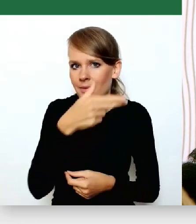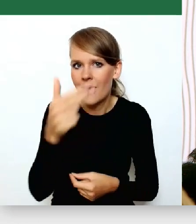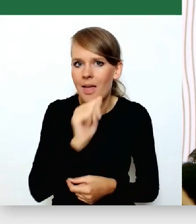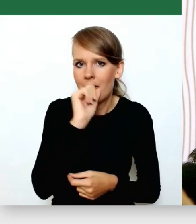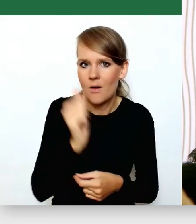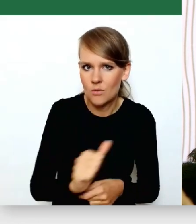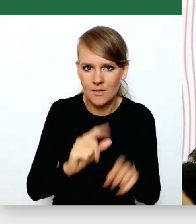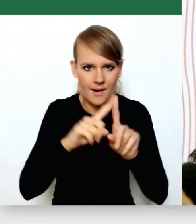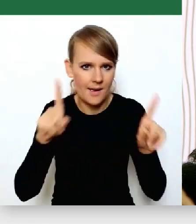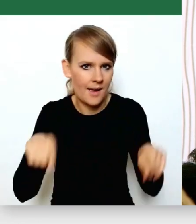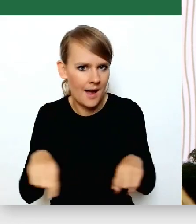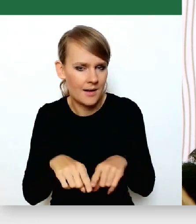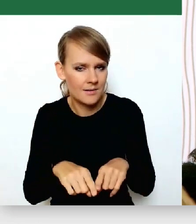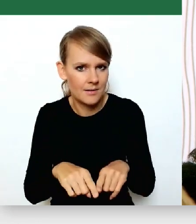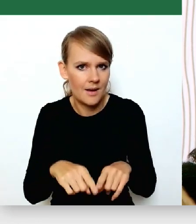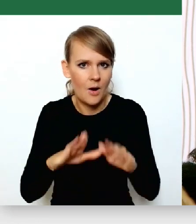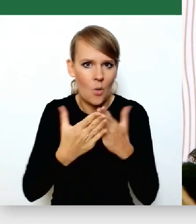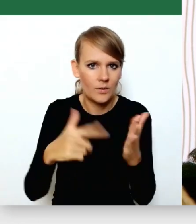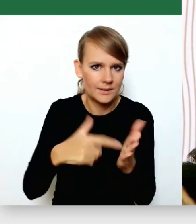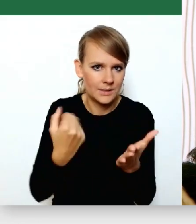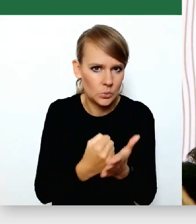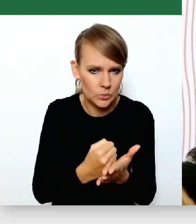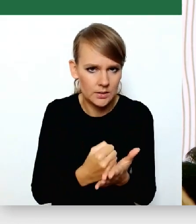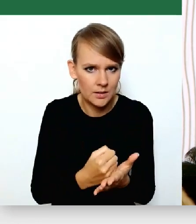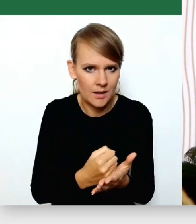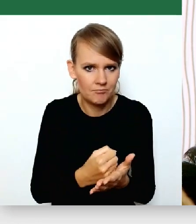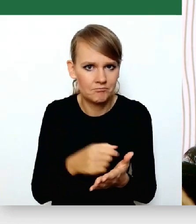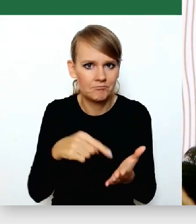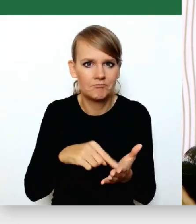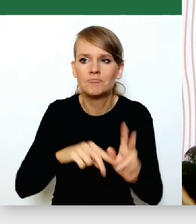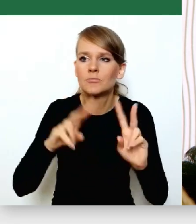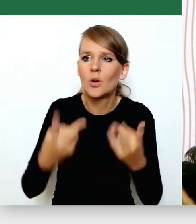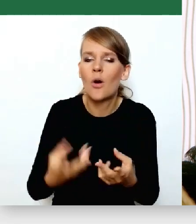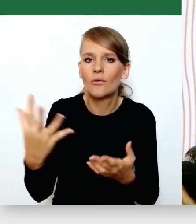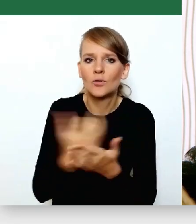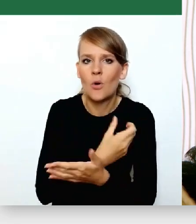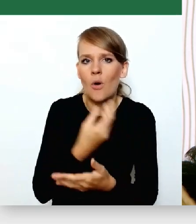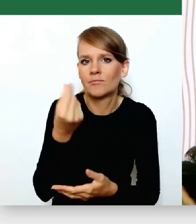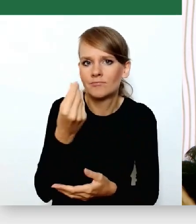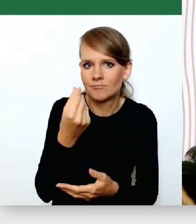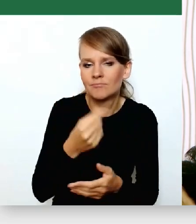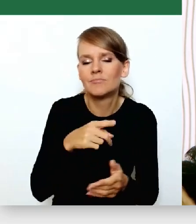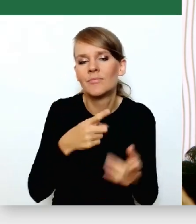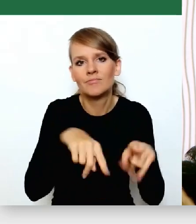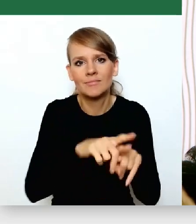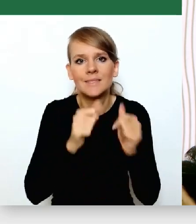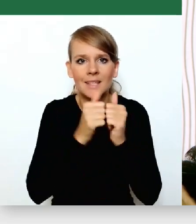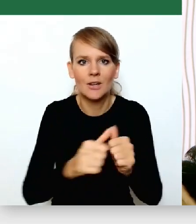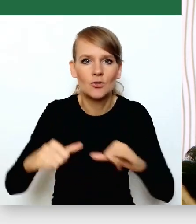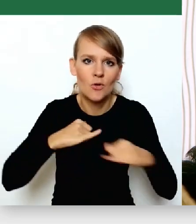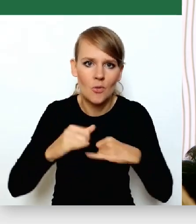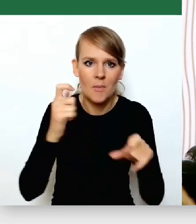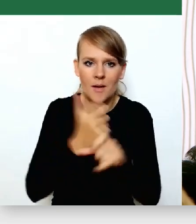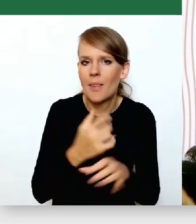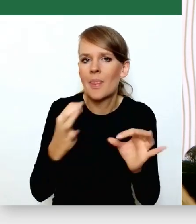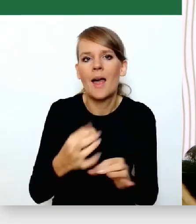karty i temat konstytucji, jeśli idzie o źródło finansowania zadań rządowych, państwowych, nagle nam ten temat